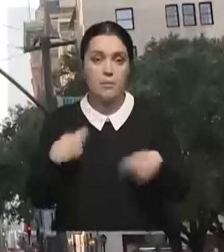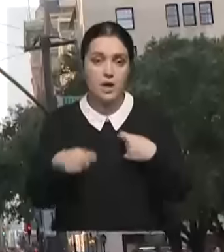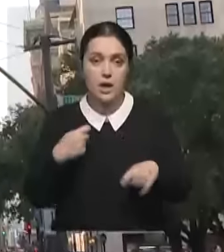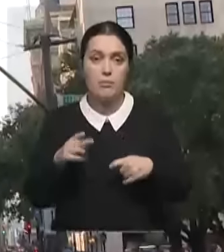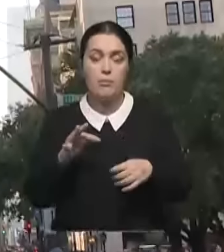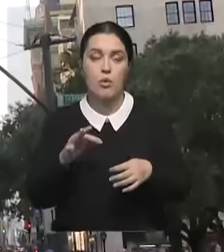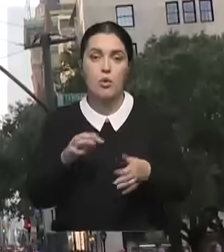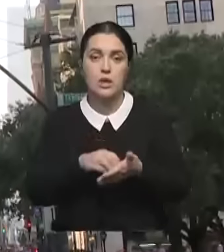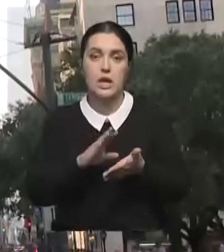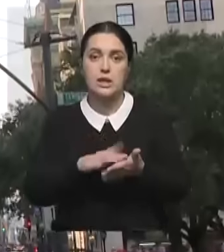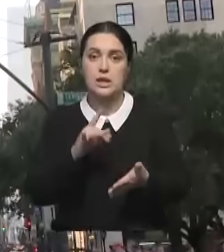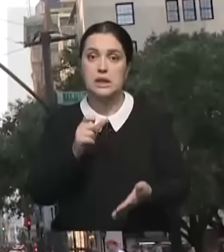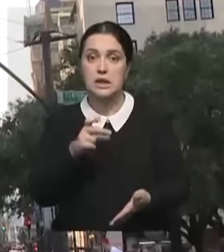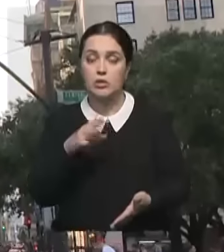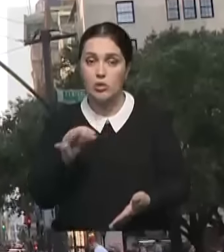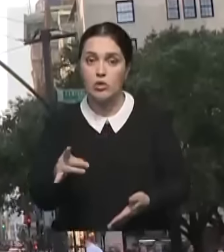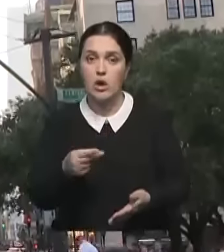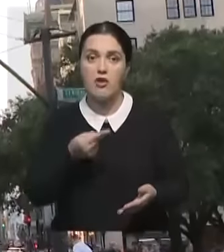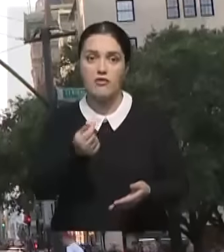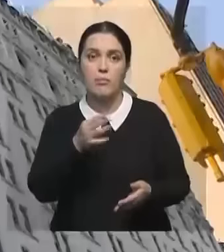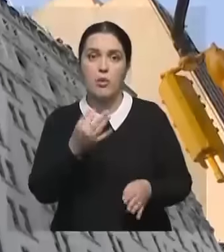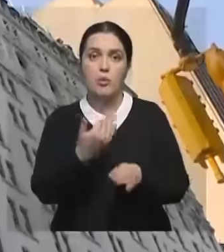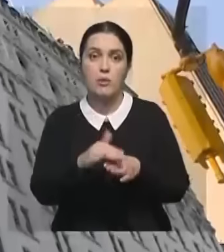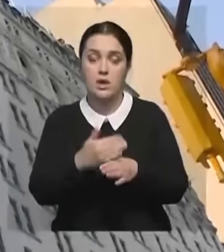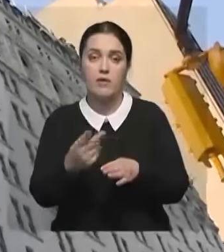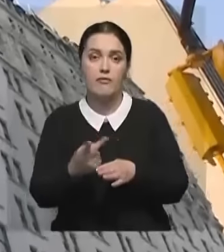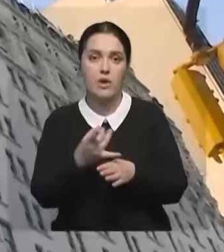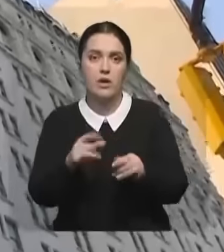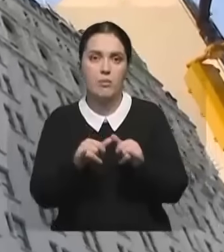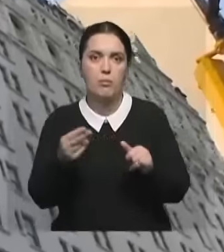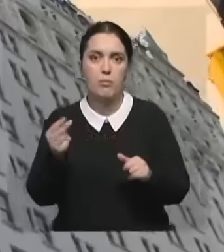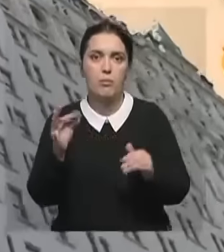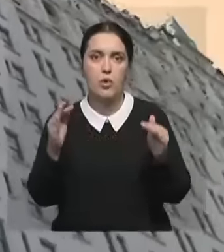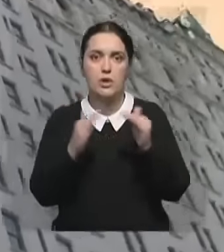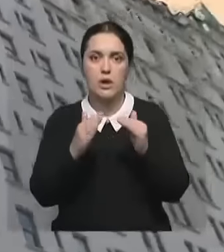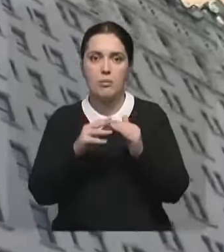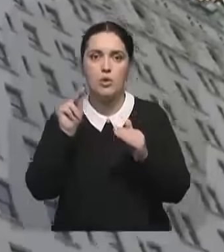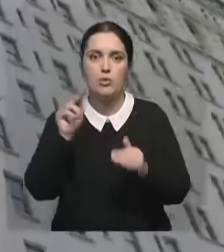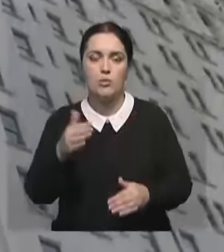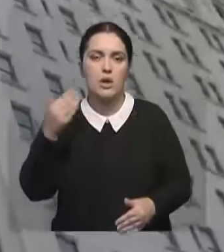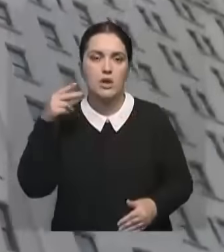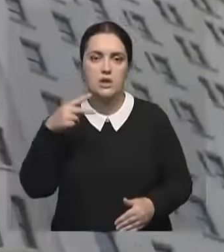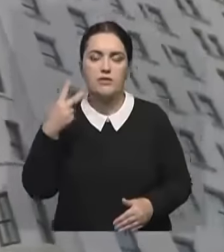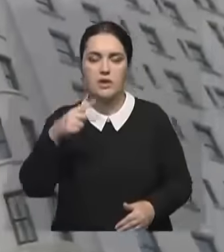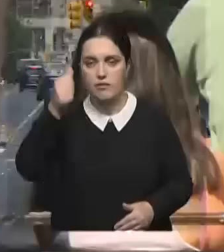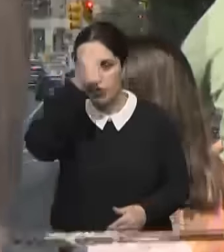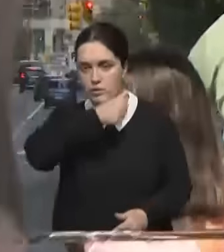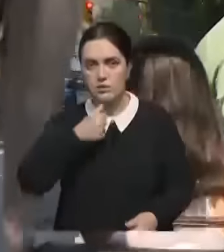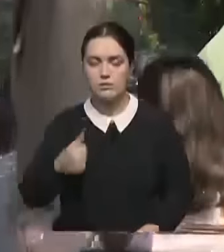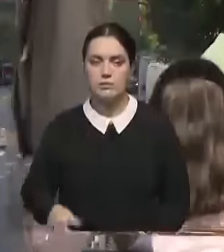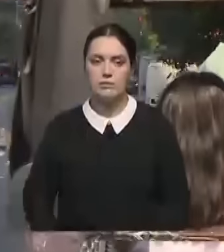рынке. По данным риелторов, текущие выплаты по ипотеке в два раза превышают платежи по домам, купленным раньше 2020